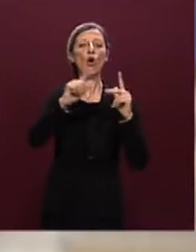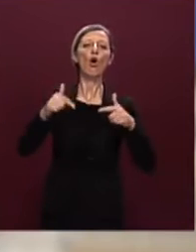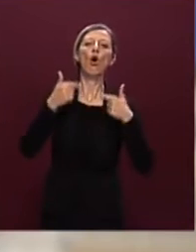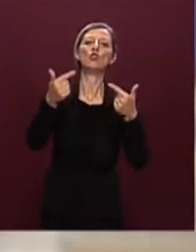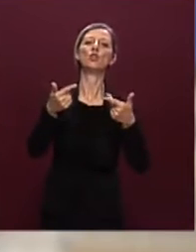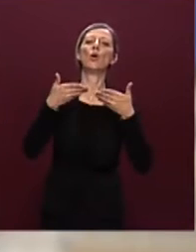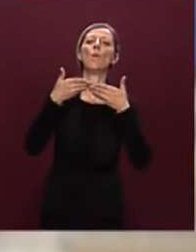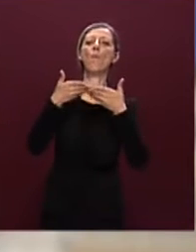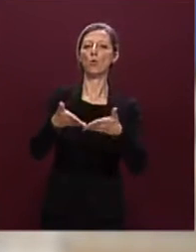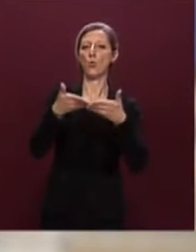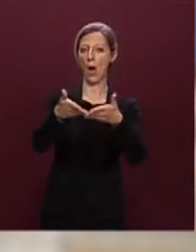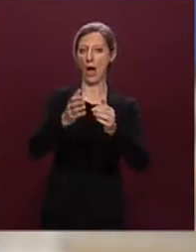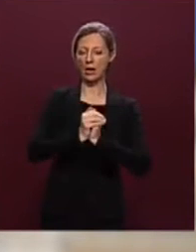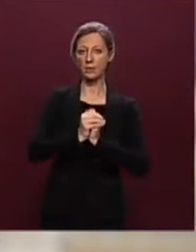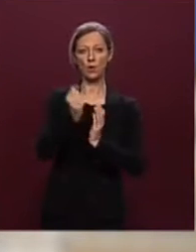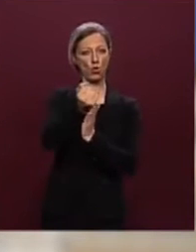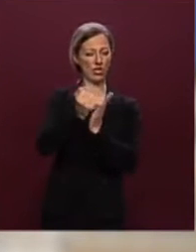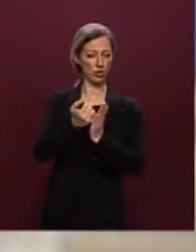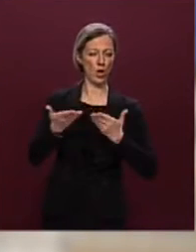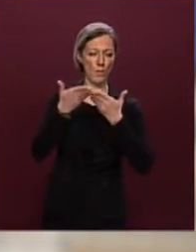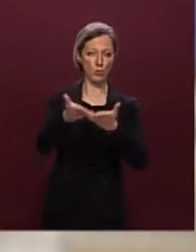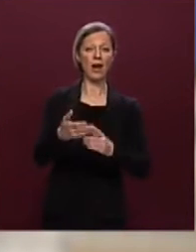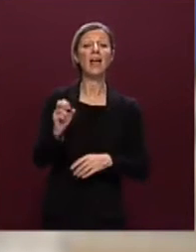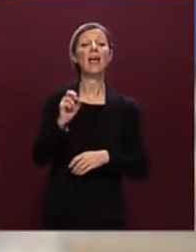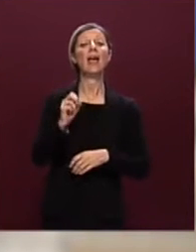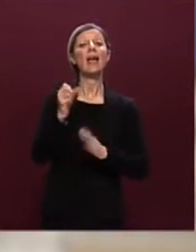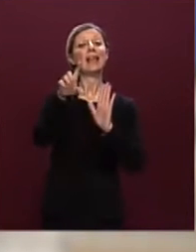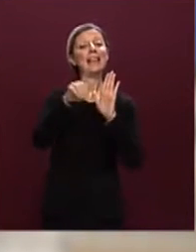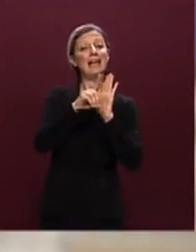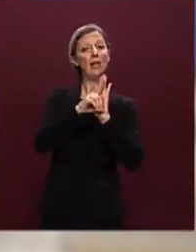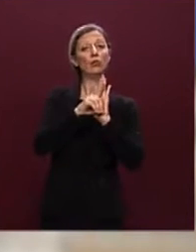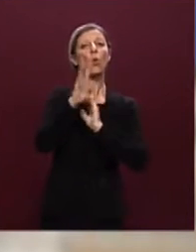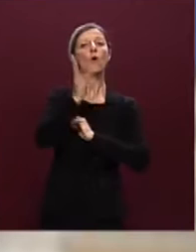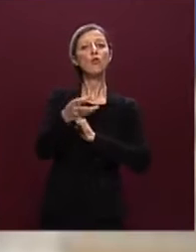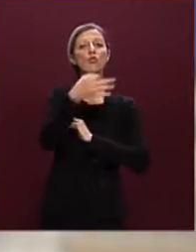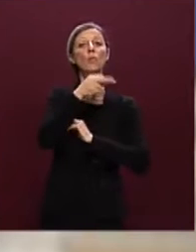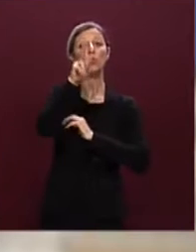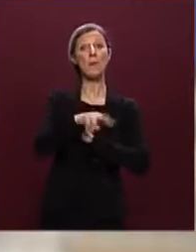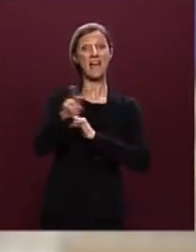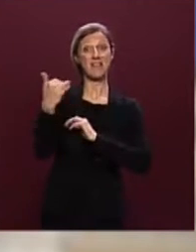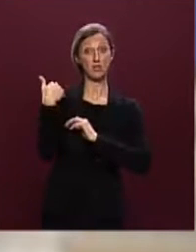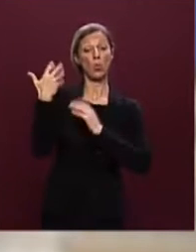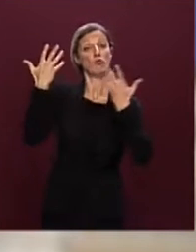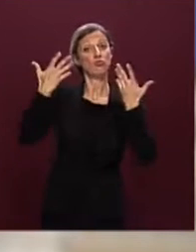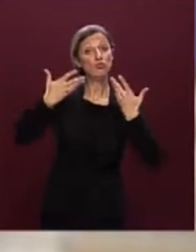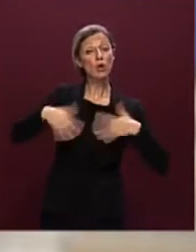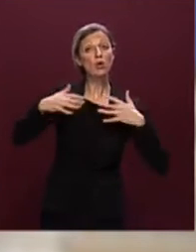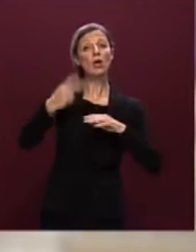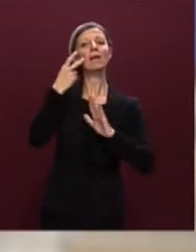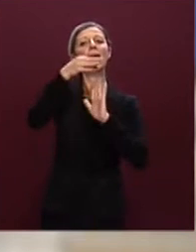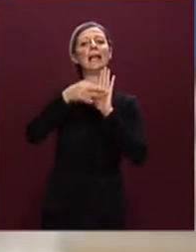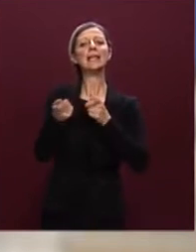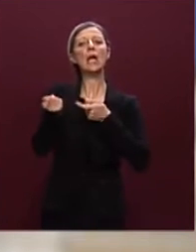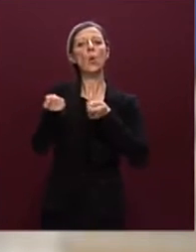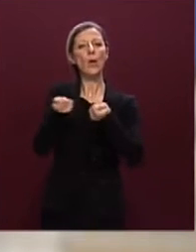portuali, laddove con un decreto del 14 ottobre del 2022 erano state individuate le linee guida